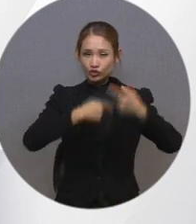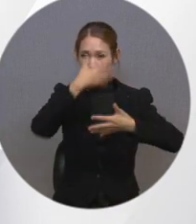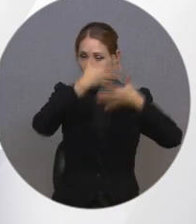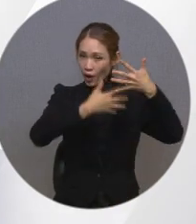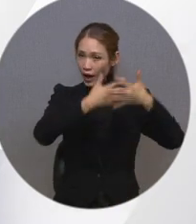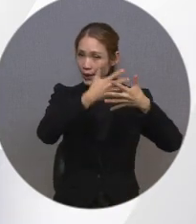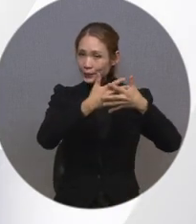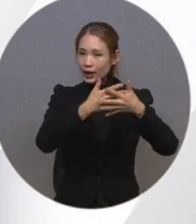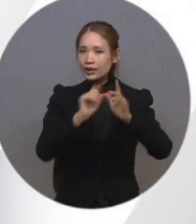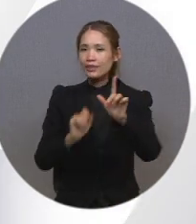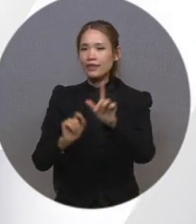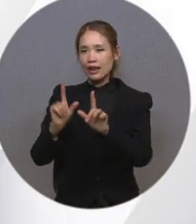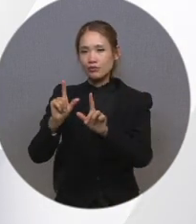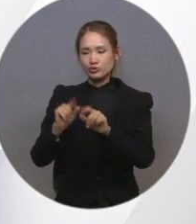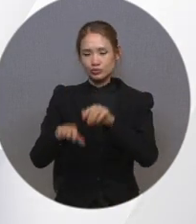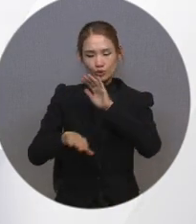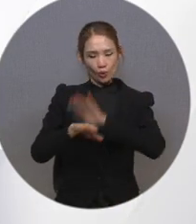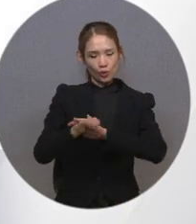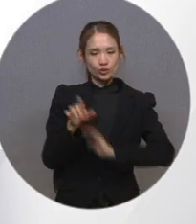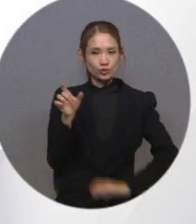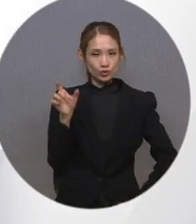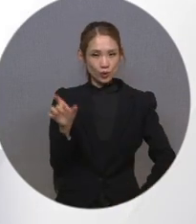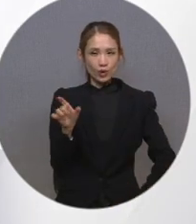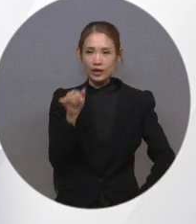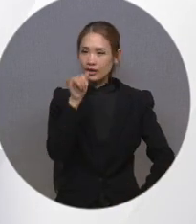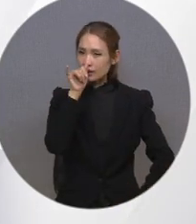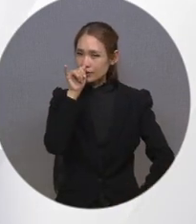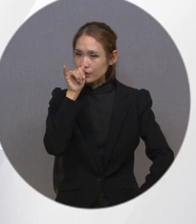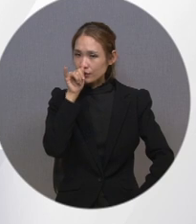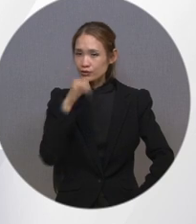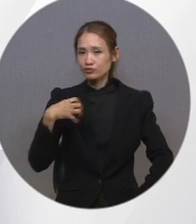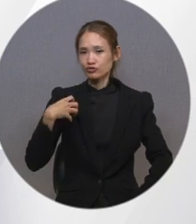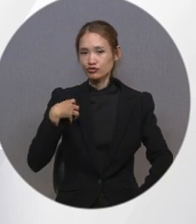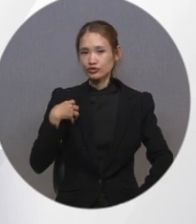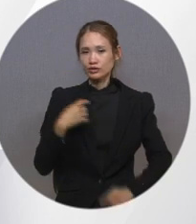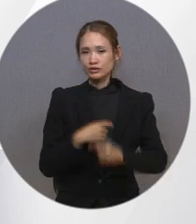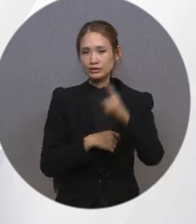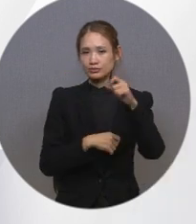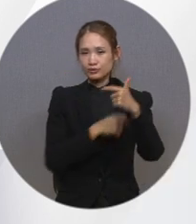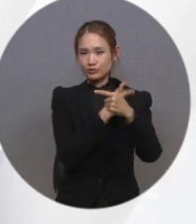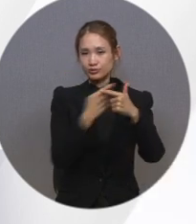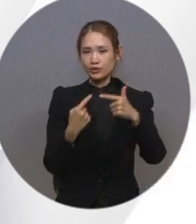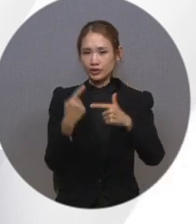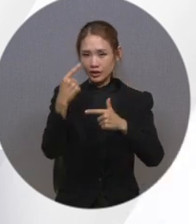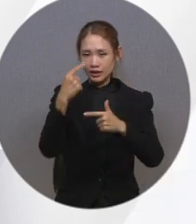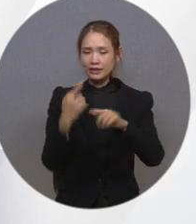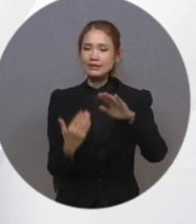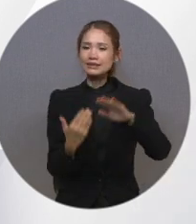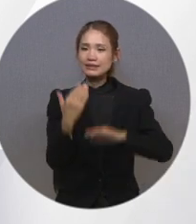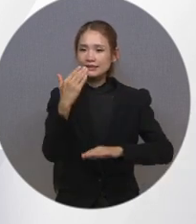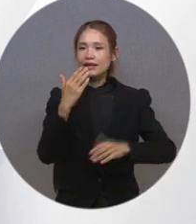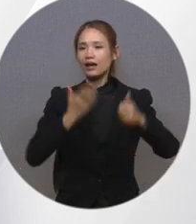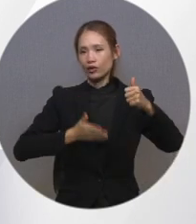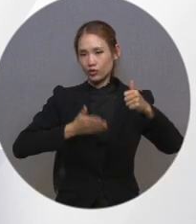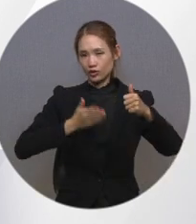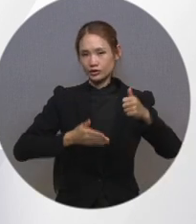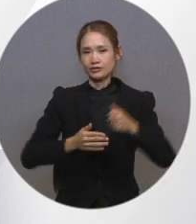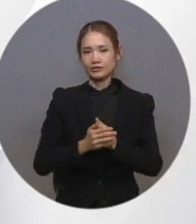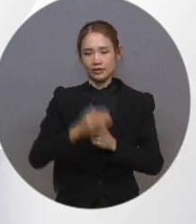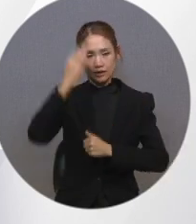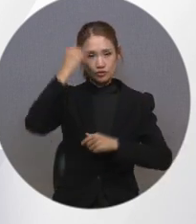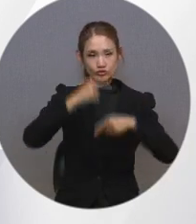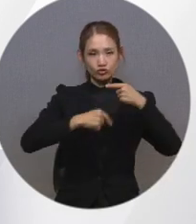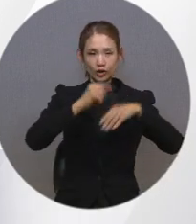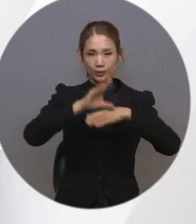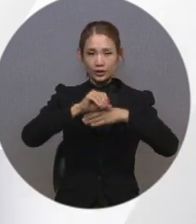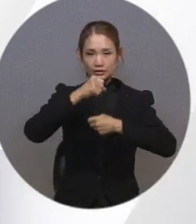일반적으로 화면 오른쪽에 나타나며, 주어진 화면의 16분의 1 크기 이상을 권장하고 있습니다. 한국 수어